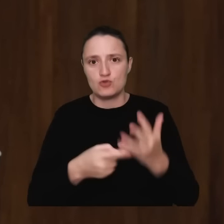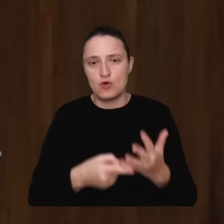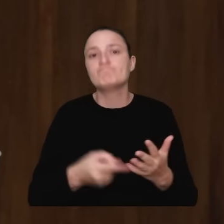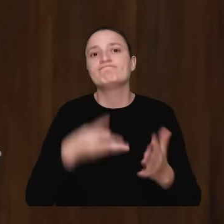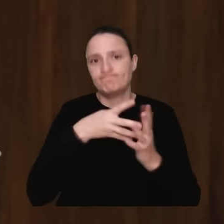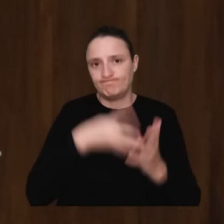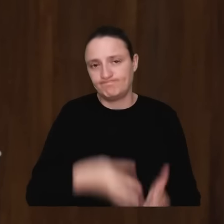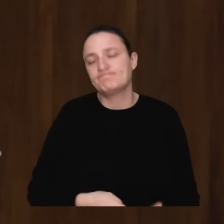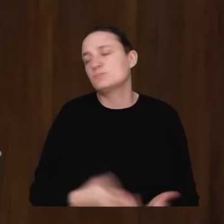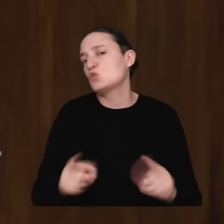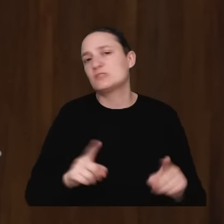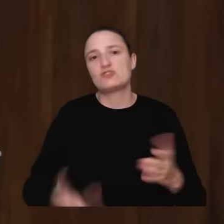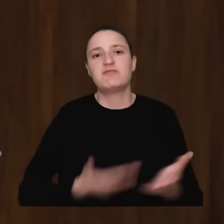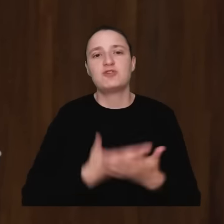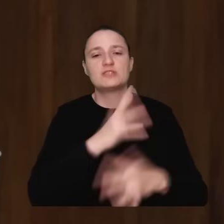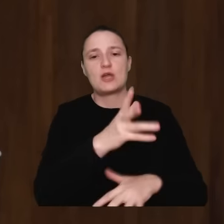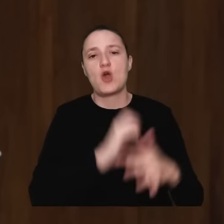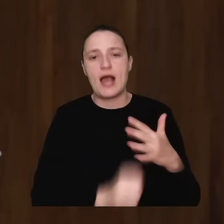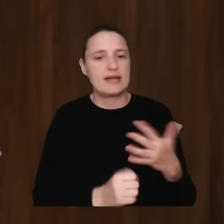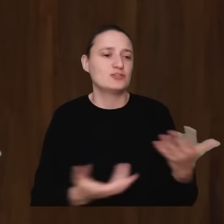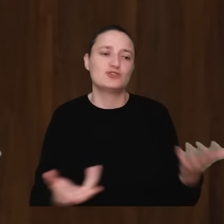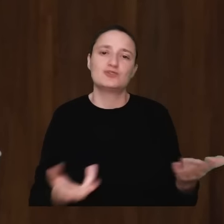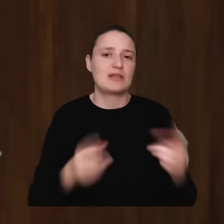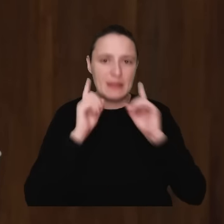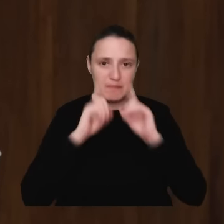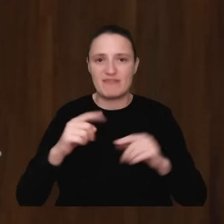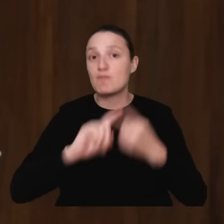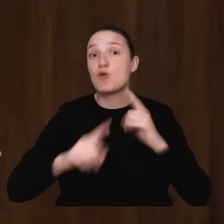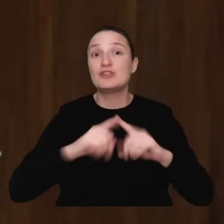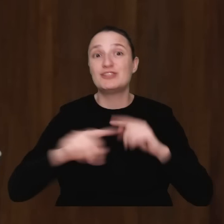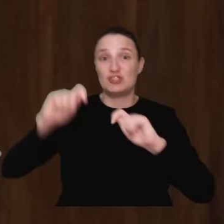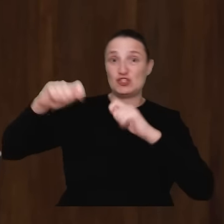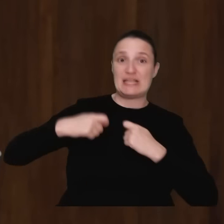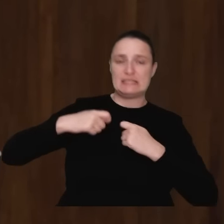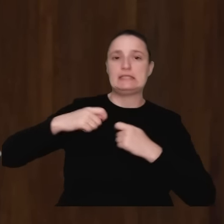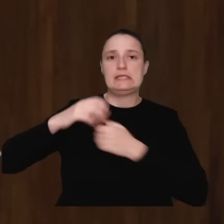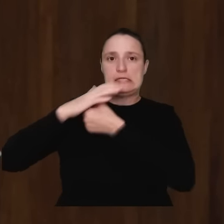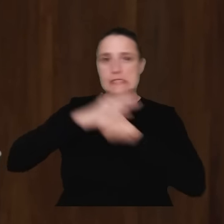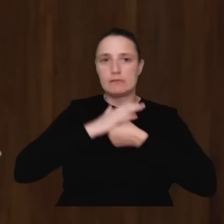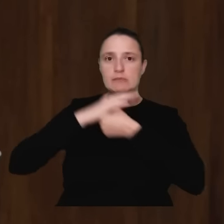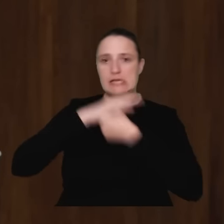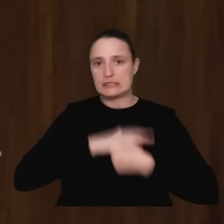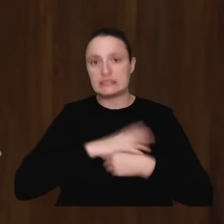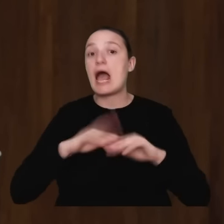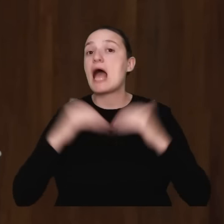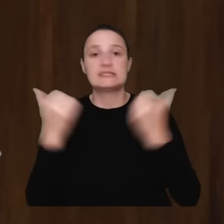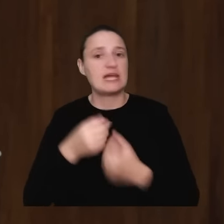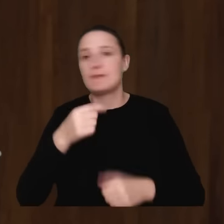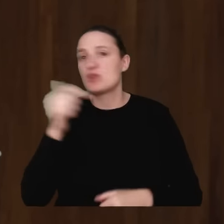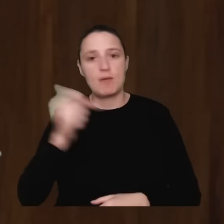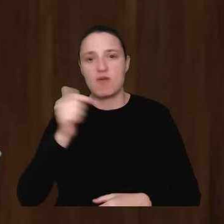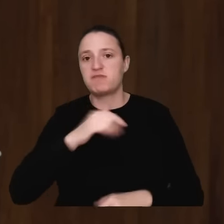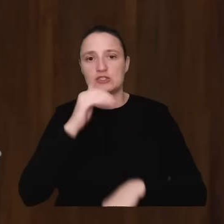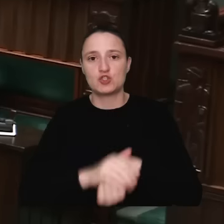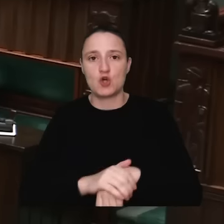rodzaj represji politycznej, na którą wysoki Sejm nie powinien wyrazić zgody. Bardzo